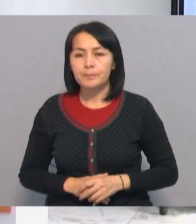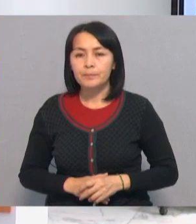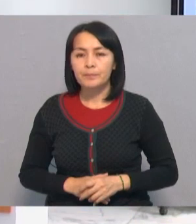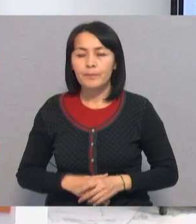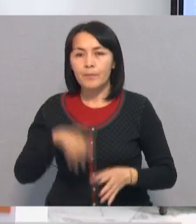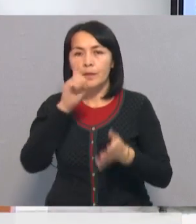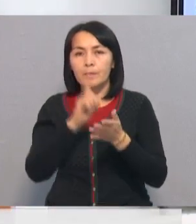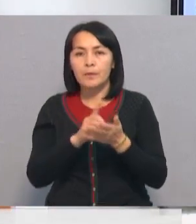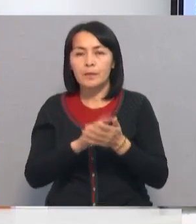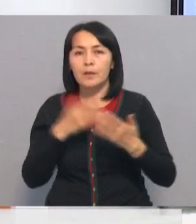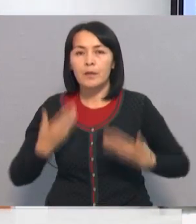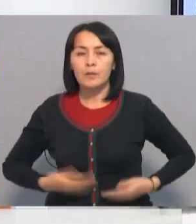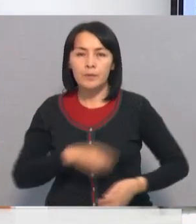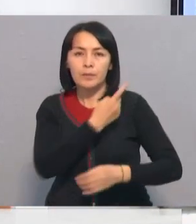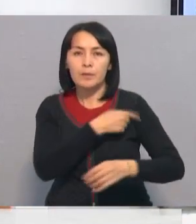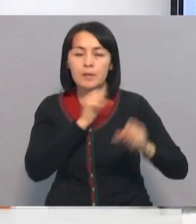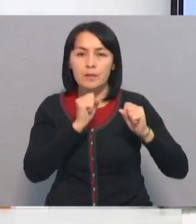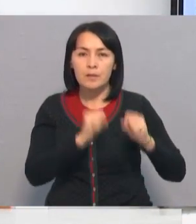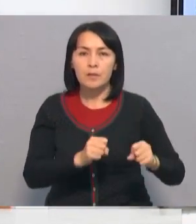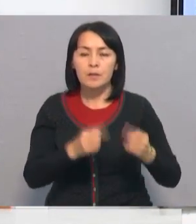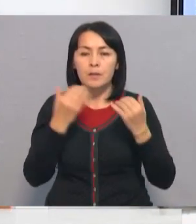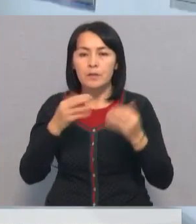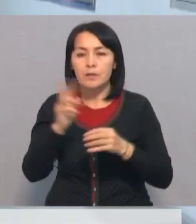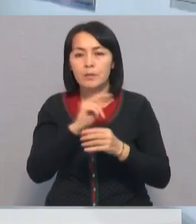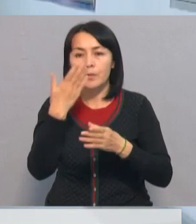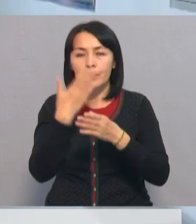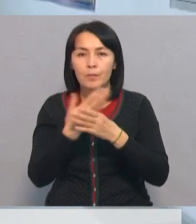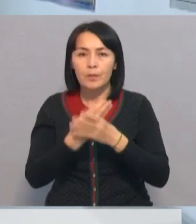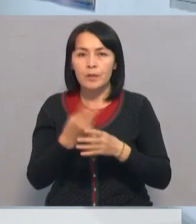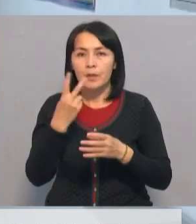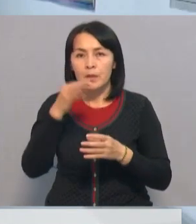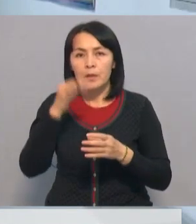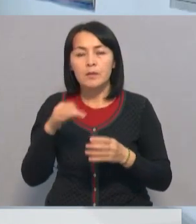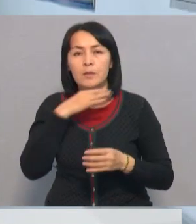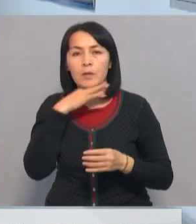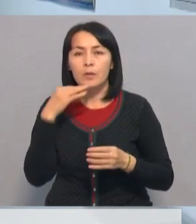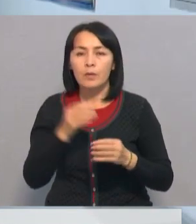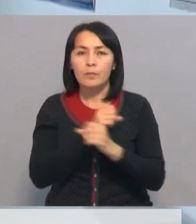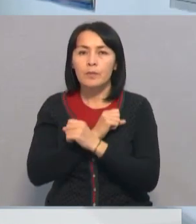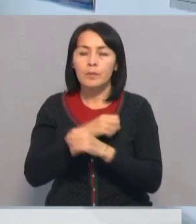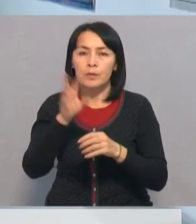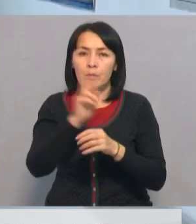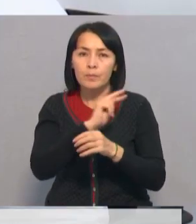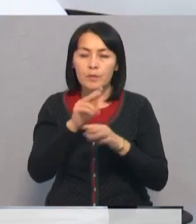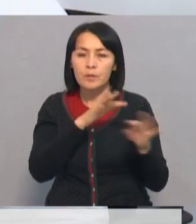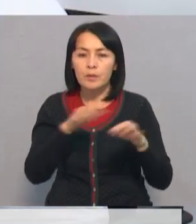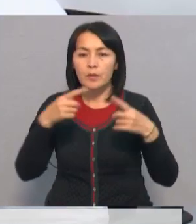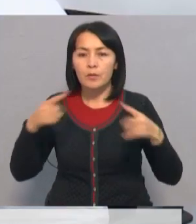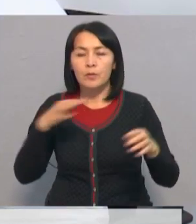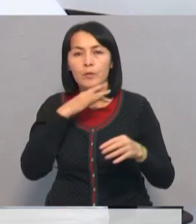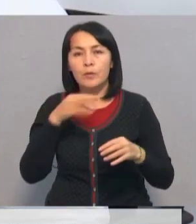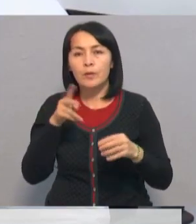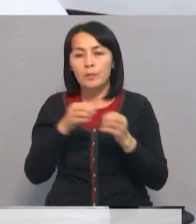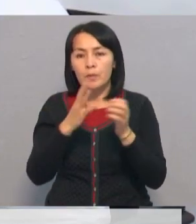Міндеттел өметтік медициналық сақтандыру аясында реабилитациялық көмек көрсету екі сеге артқан 16 ем шараларында түрлер олғайған.